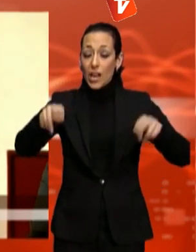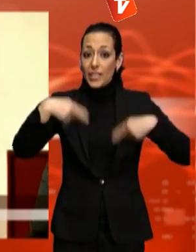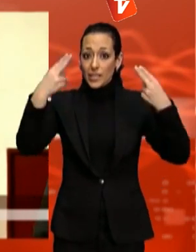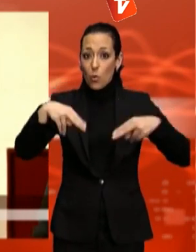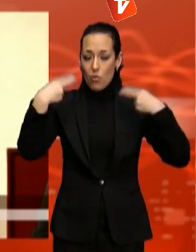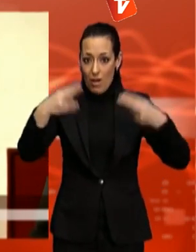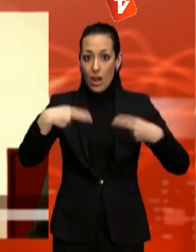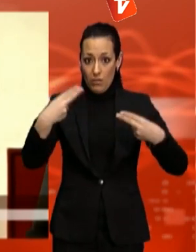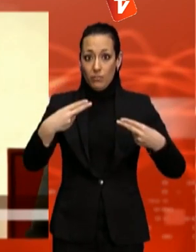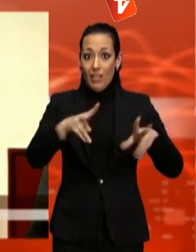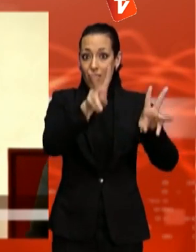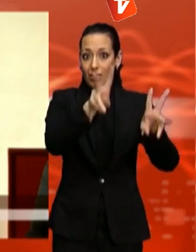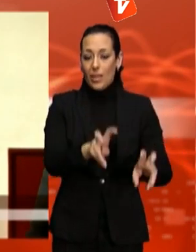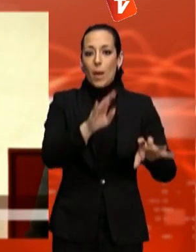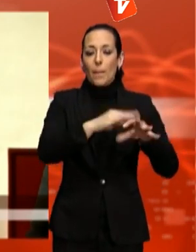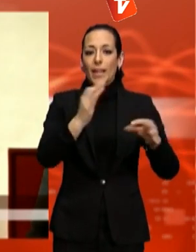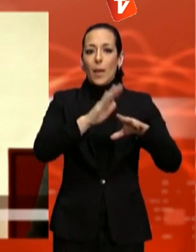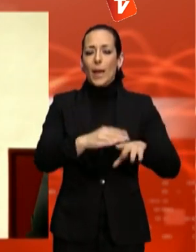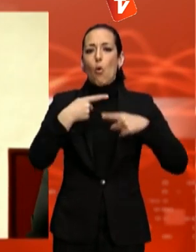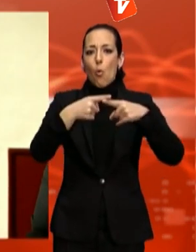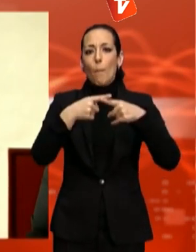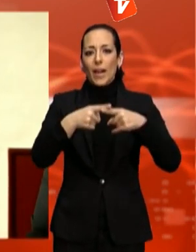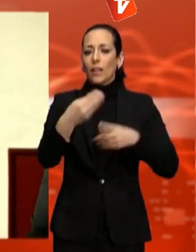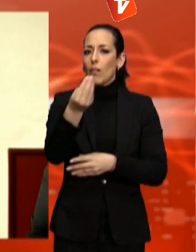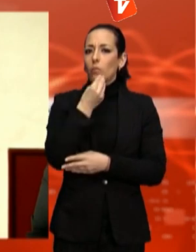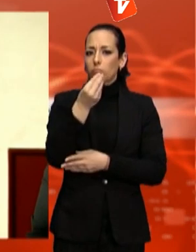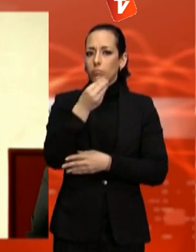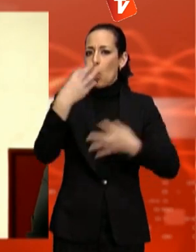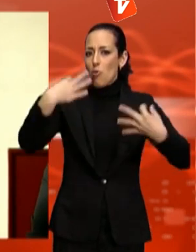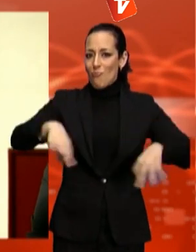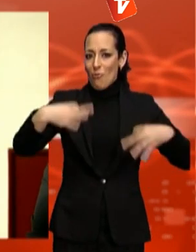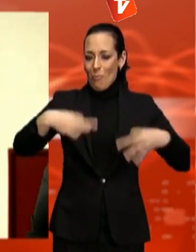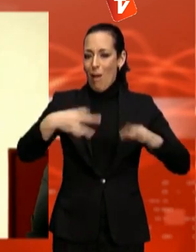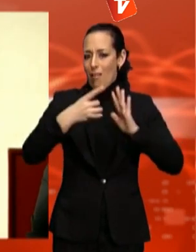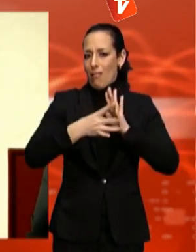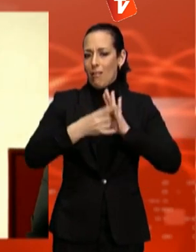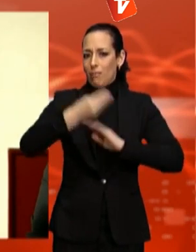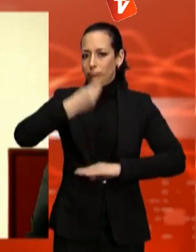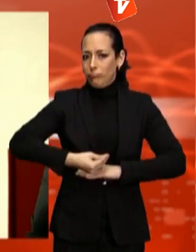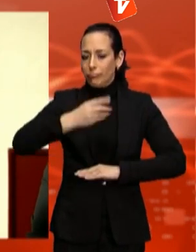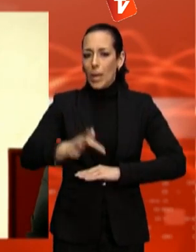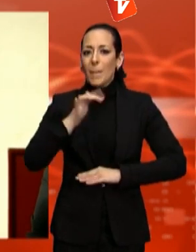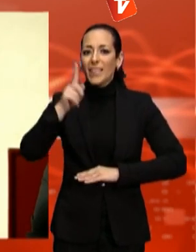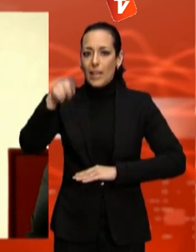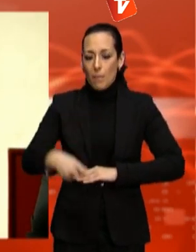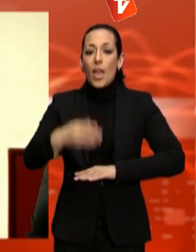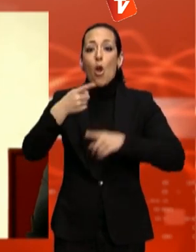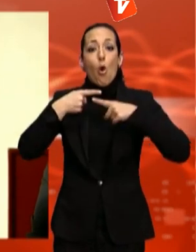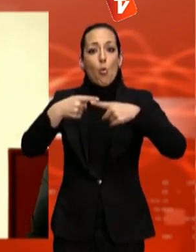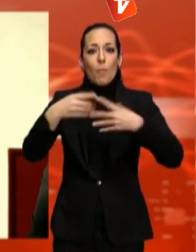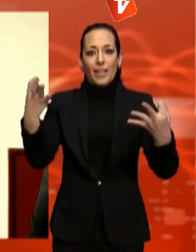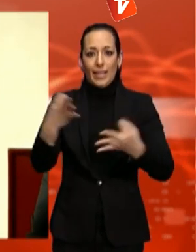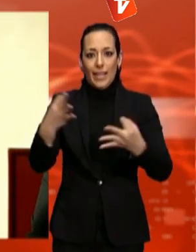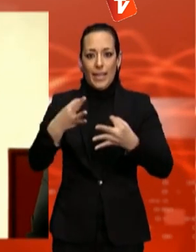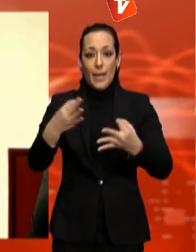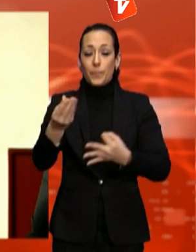desiguals podrem compartir una cuina casolana de qualitat, però sobretot podrem compartir bones sobretaules que el que faran és